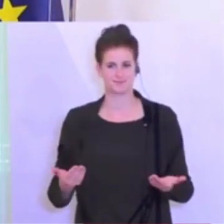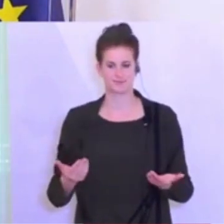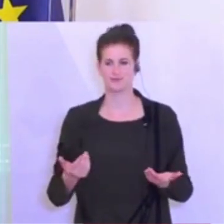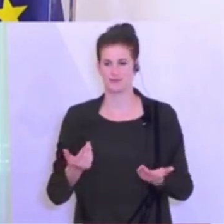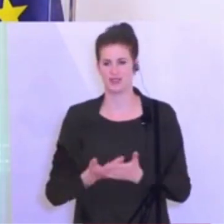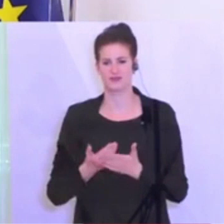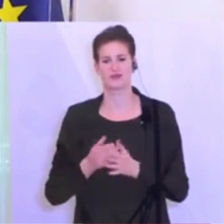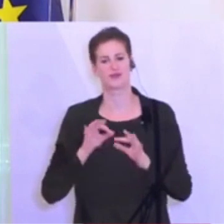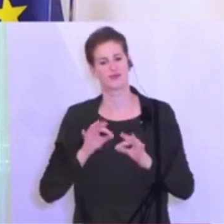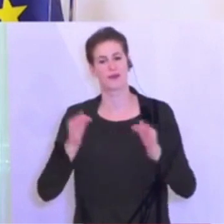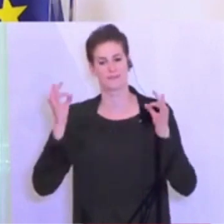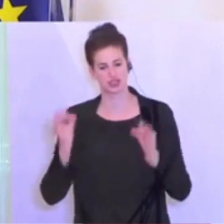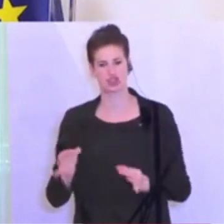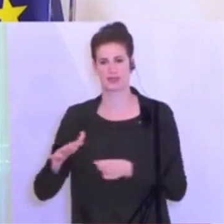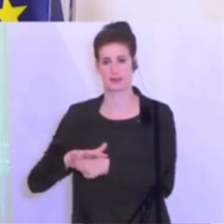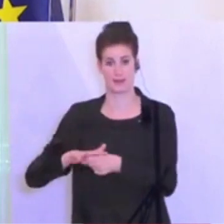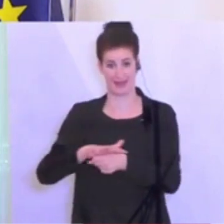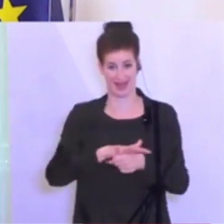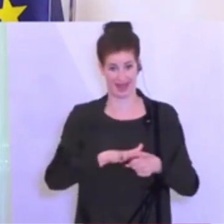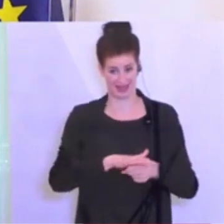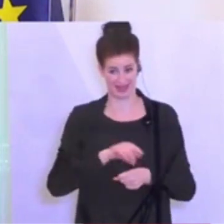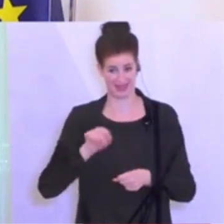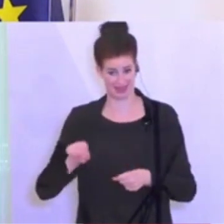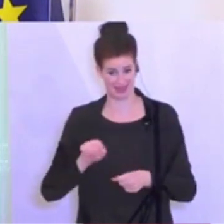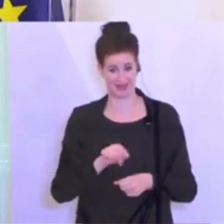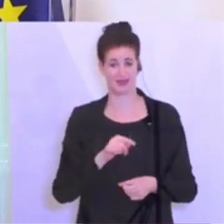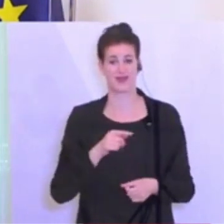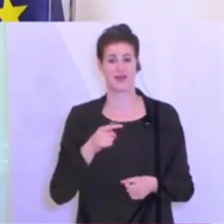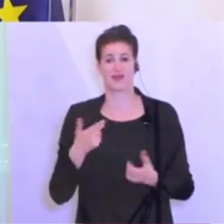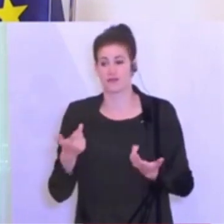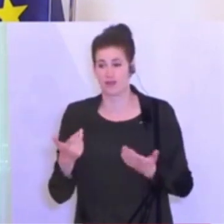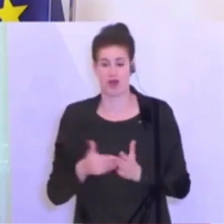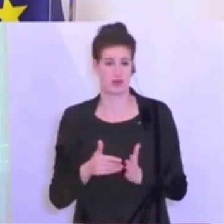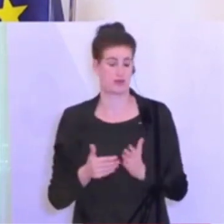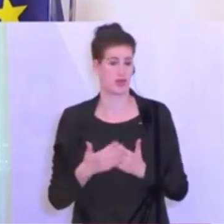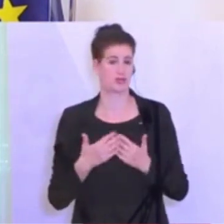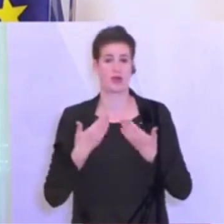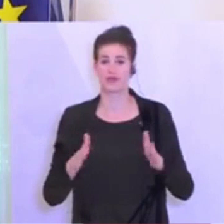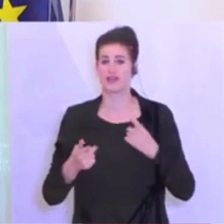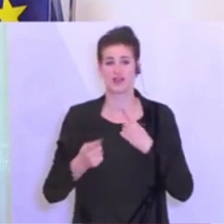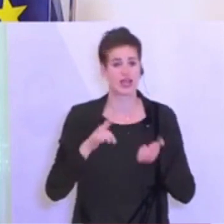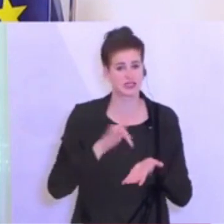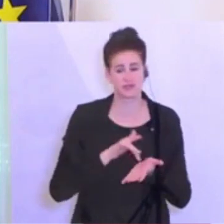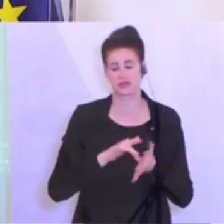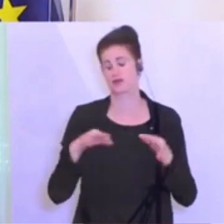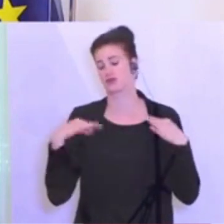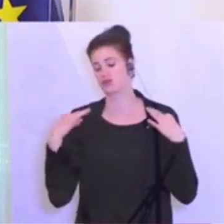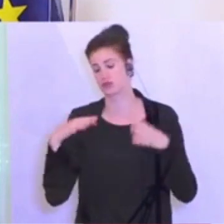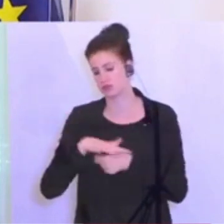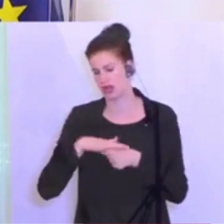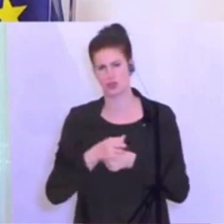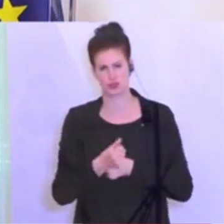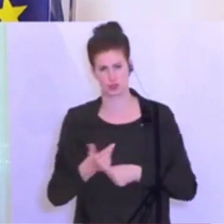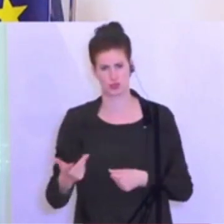Bereichen, dort wo wir es als dringend notwendig erachten, von öffentlichen Verkehrsmitteln bis zum Gesundheitsbereich, da gibt es